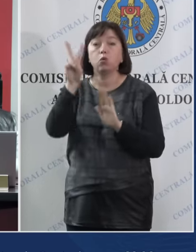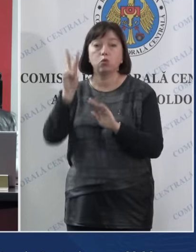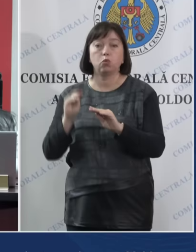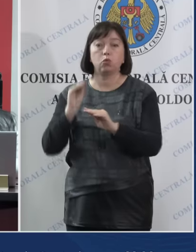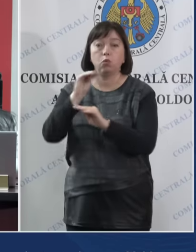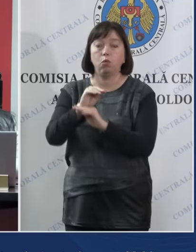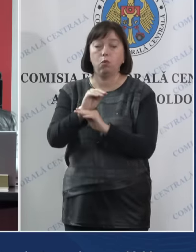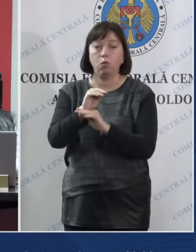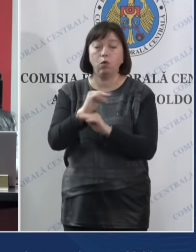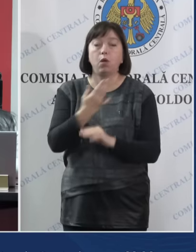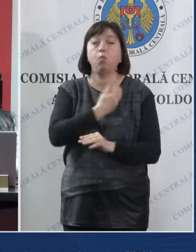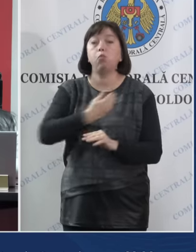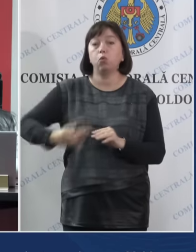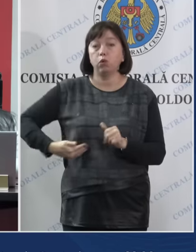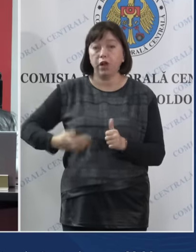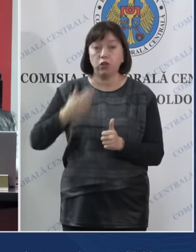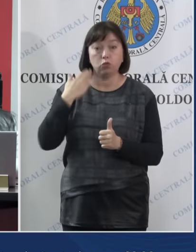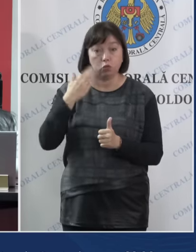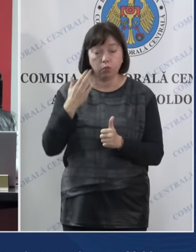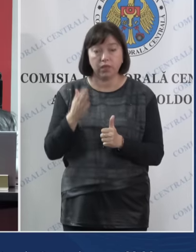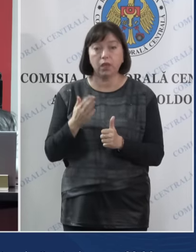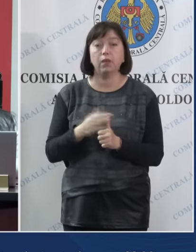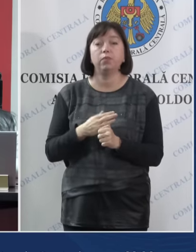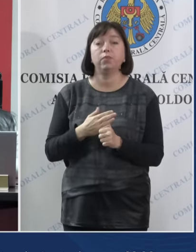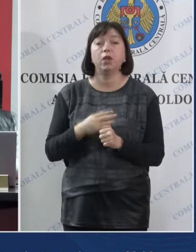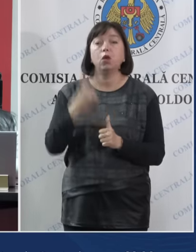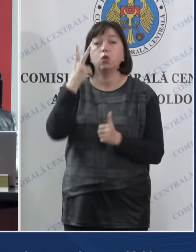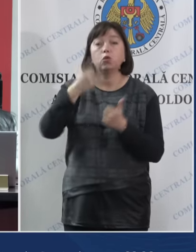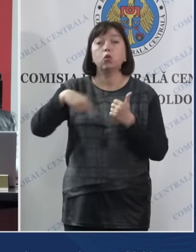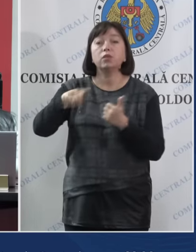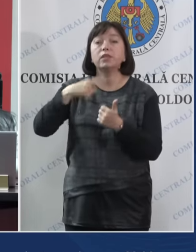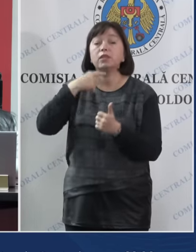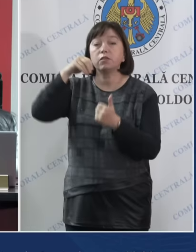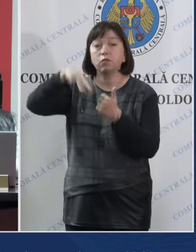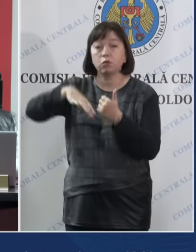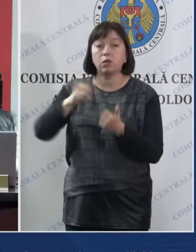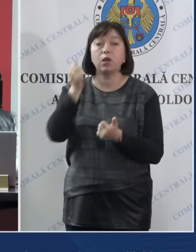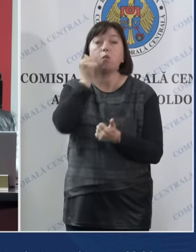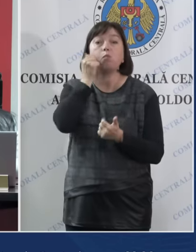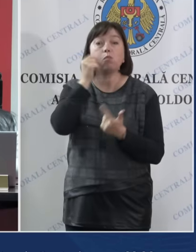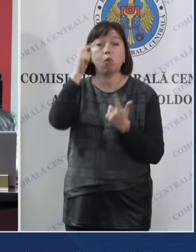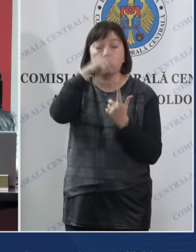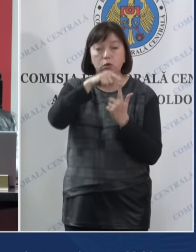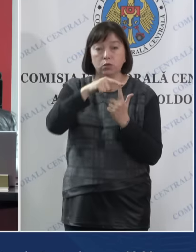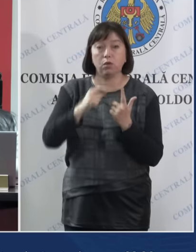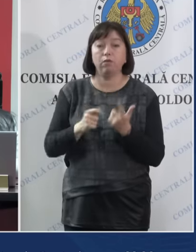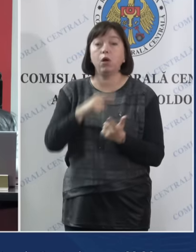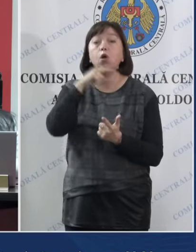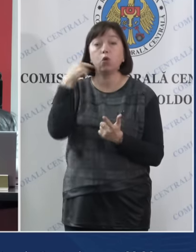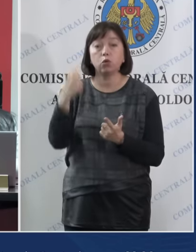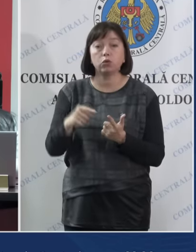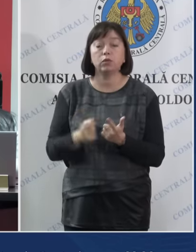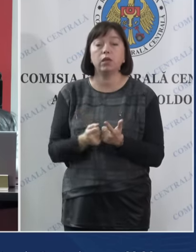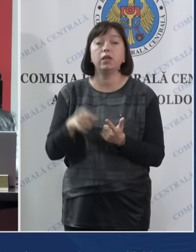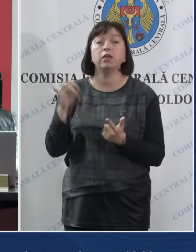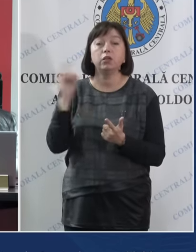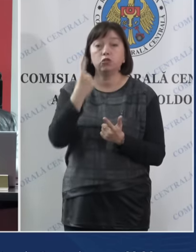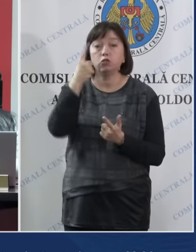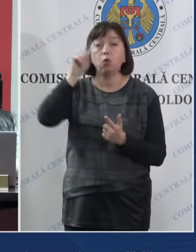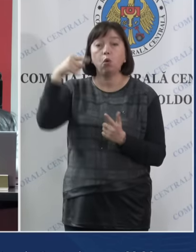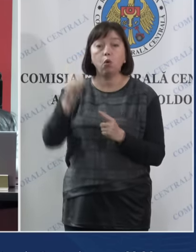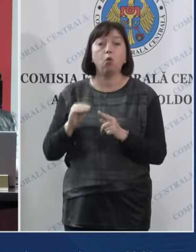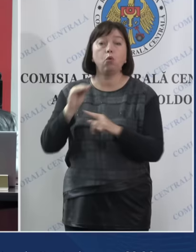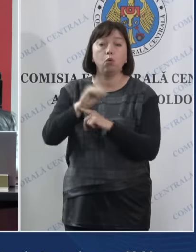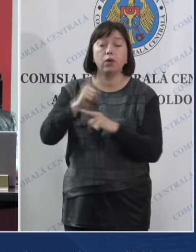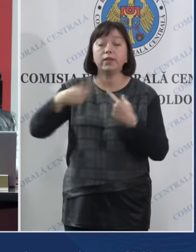la București, România, două secții de votare din Moscova, Federația Rusă, și cu o oră